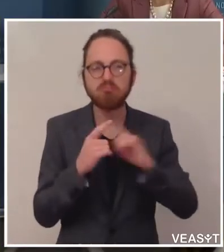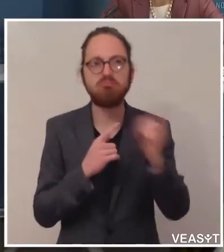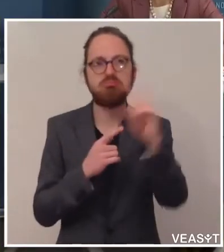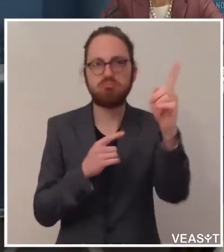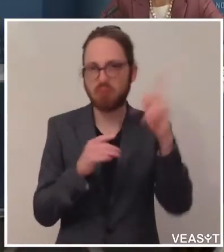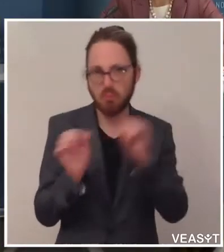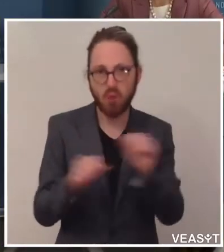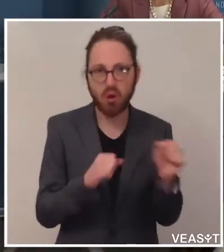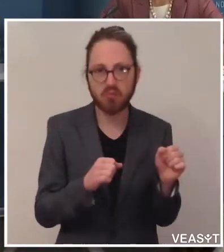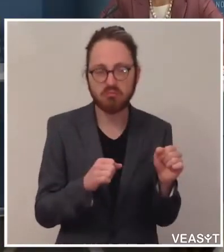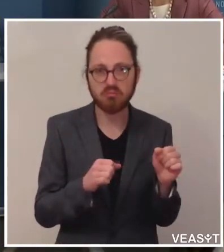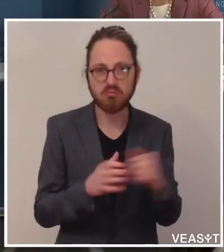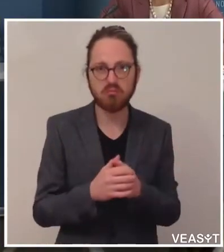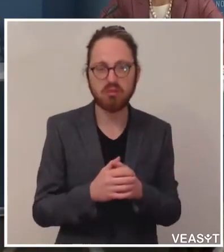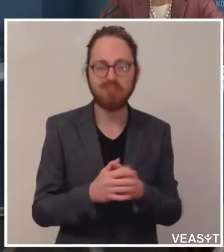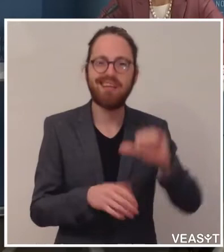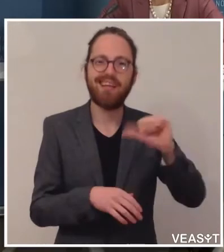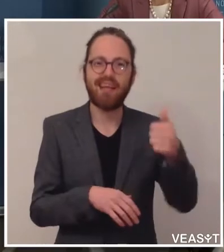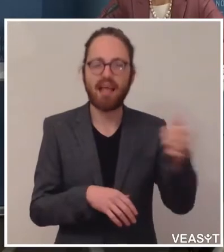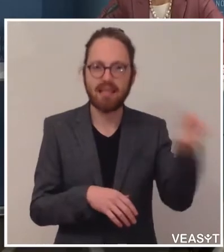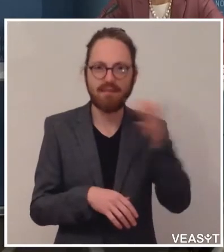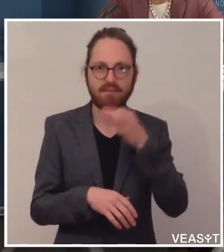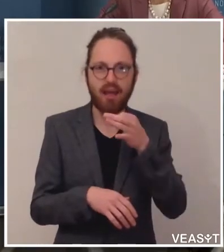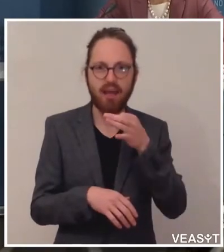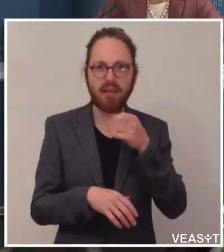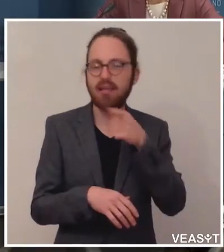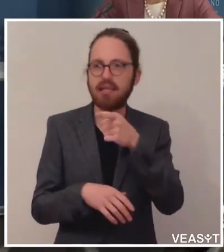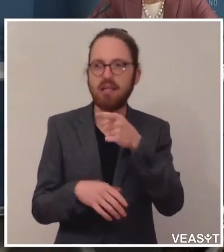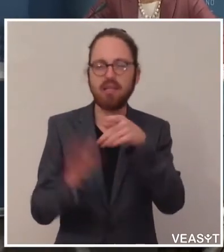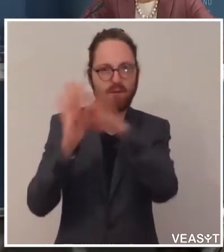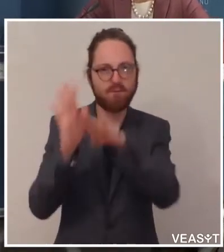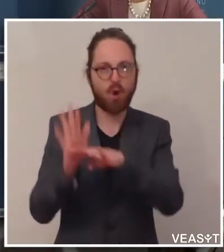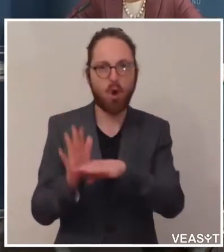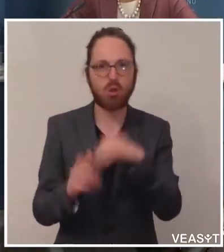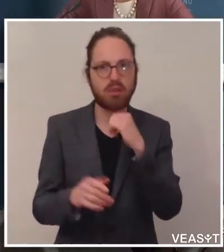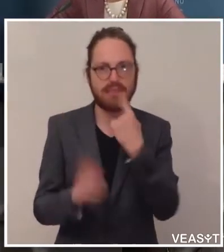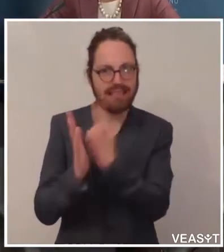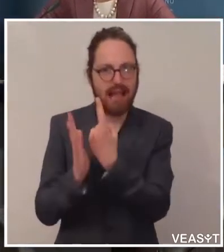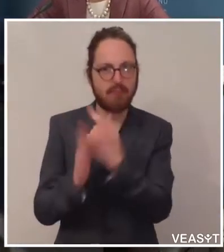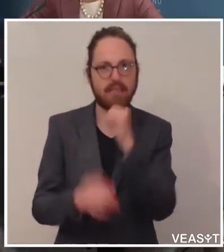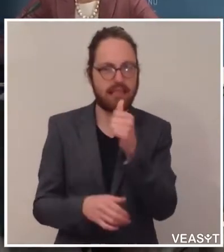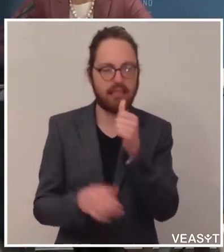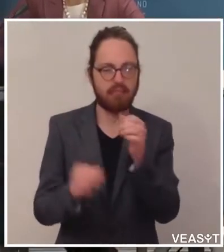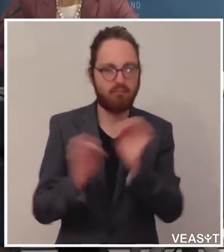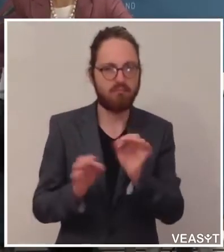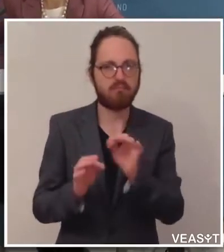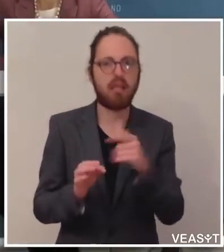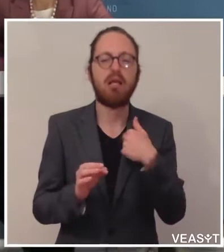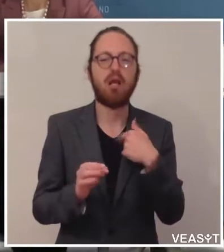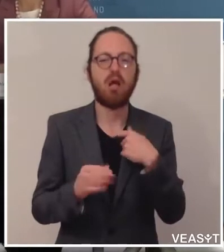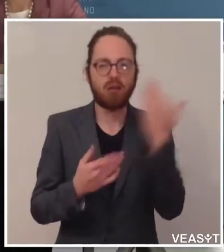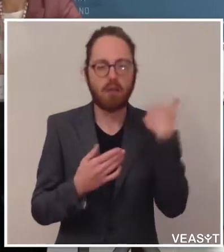Also zur ersten Frage, das ist ja nicht in der Verordnung selbst geregelt, sondern in einem Rundschreiben. Wir können das noch einmal bestätigen, auch an die